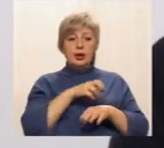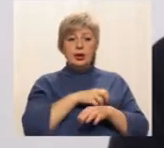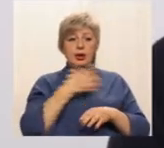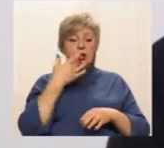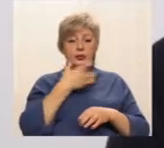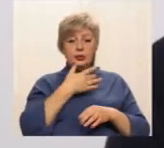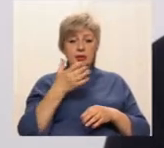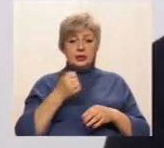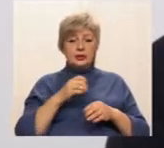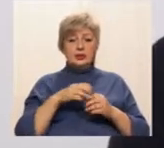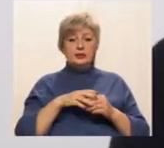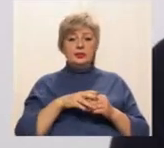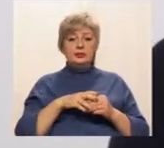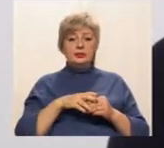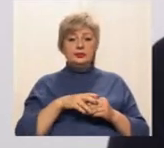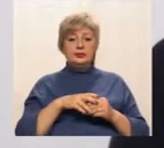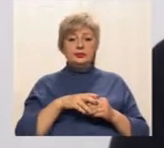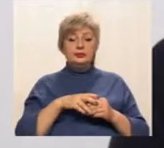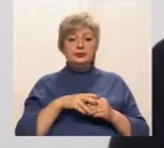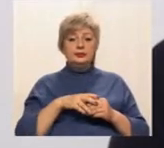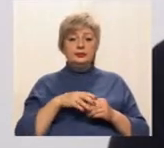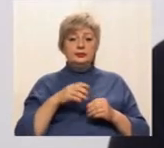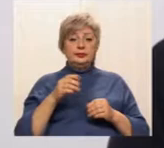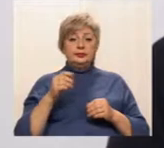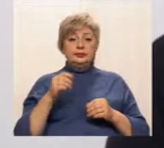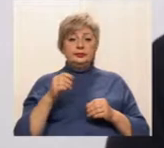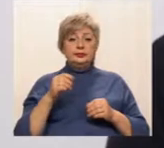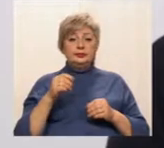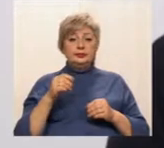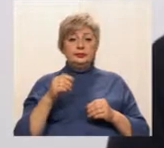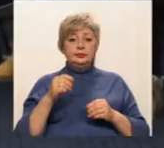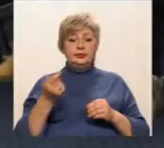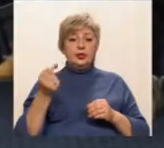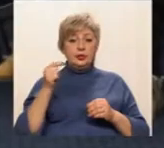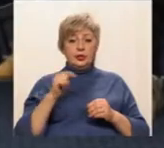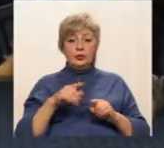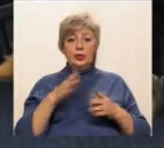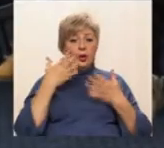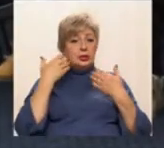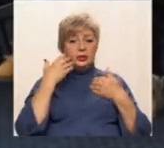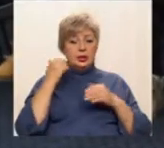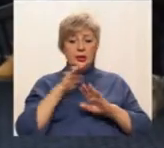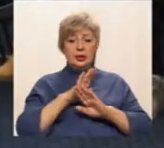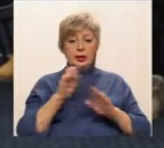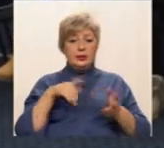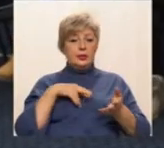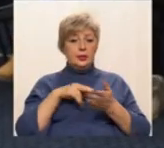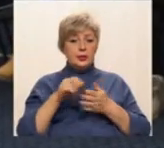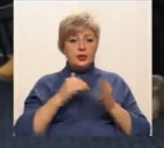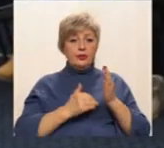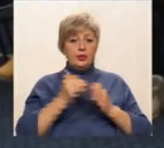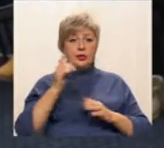Герб можна було просто отримати 10 років, тільки за те, що ти його десь зберігаєш. Тому не так легко пройшло в Верховній Раді